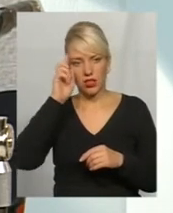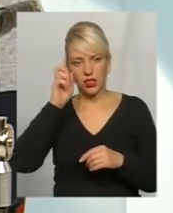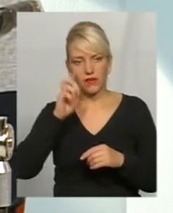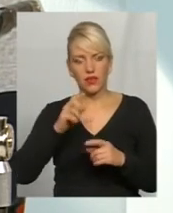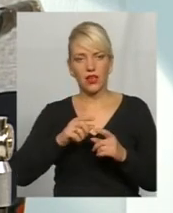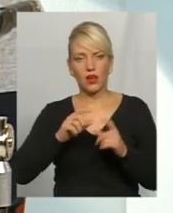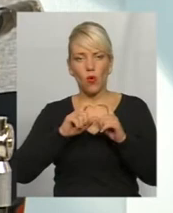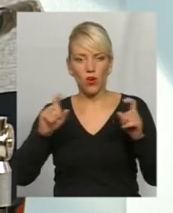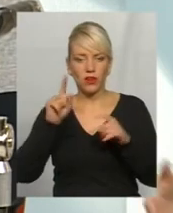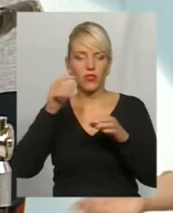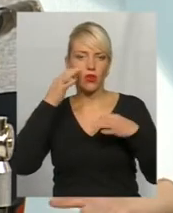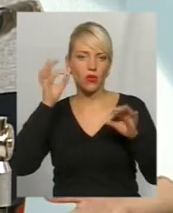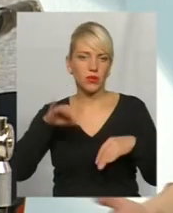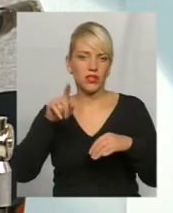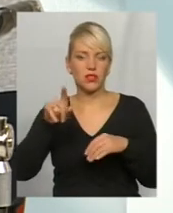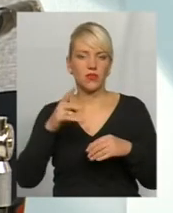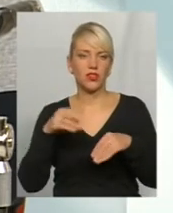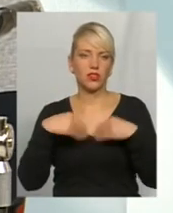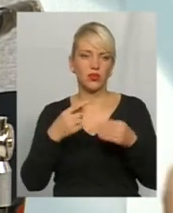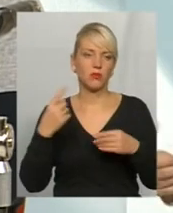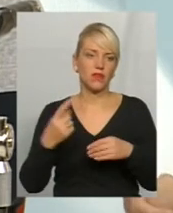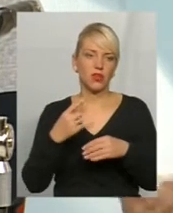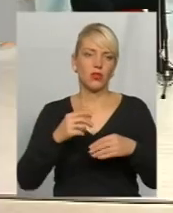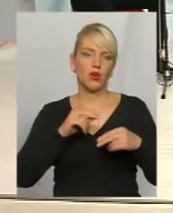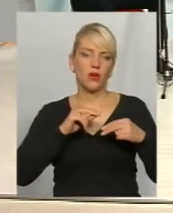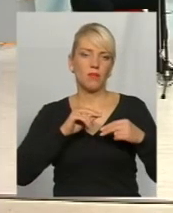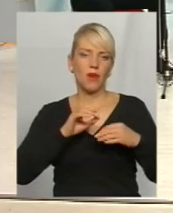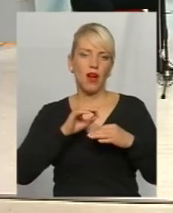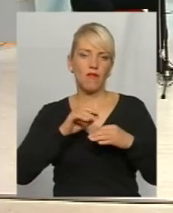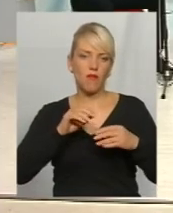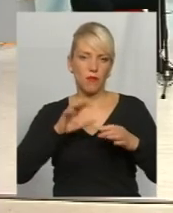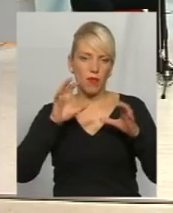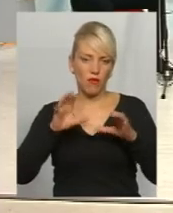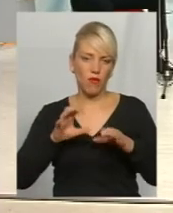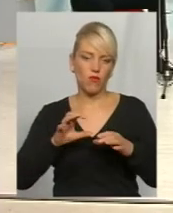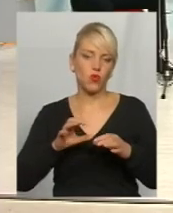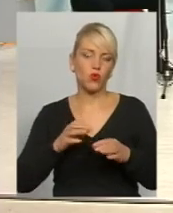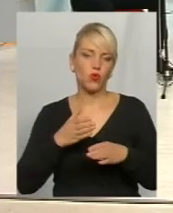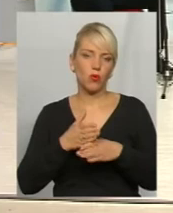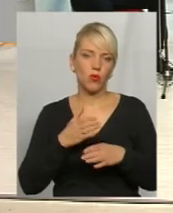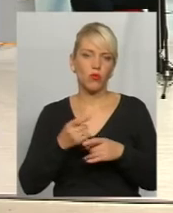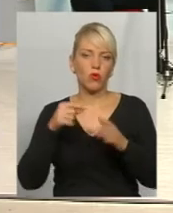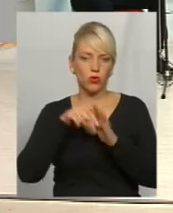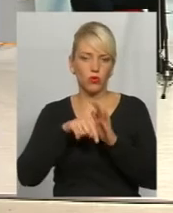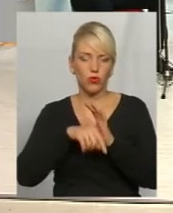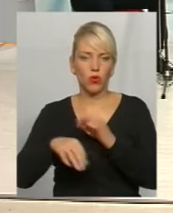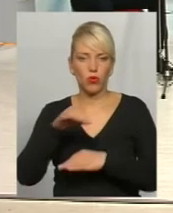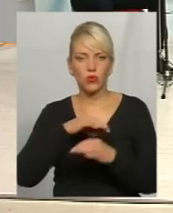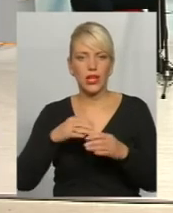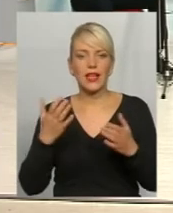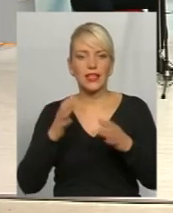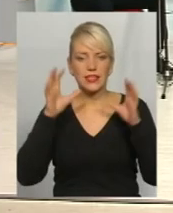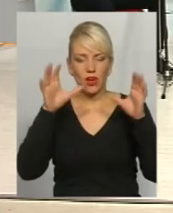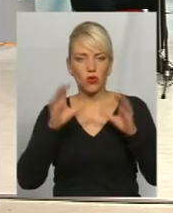компетенцій повинен працювати, надавати первинну правову допомогу, тобто консультації. На вашу думку, які законодавчі зміни все ж